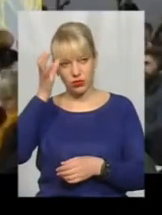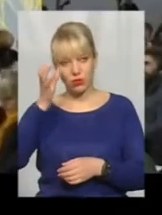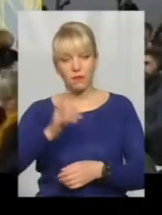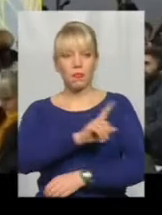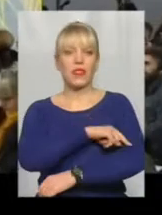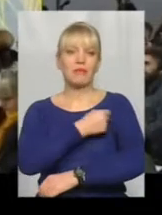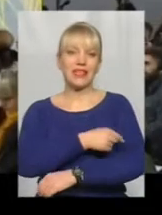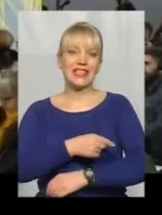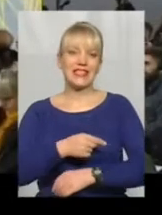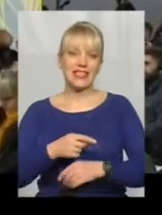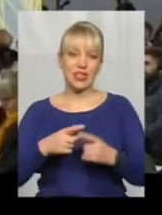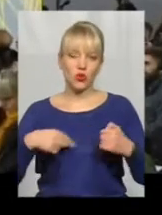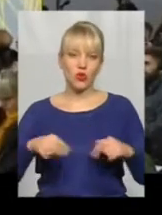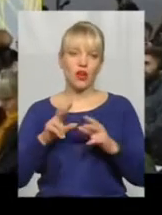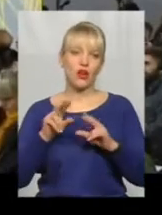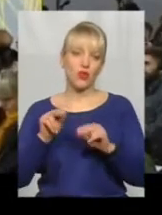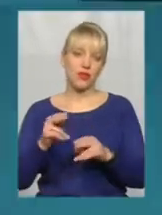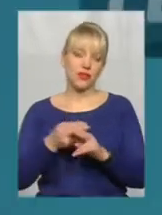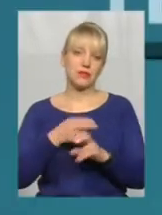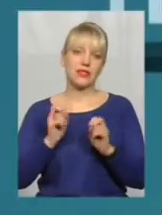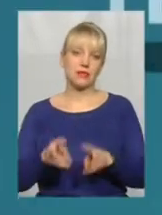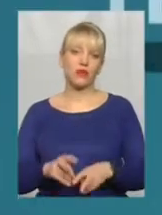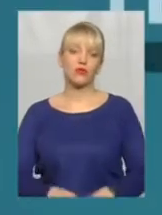медицину, гарантувати безпеку.